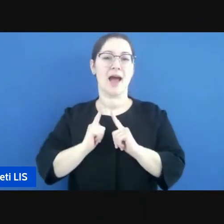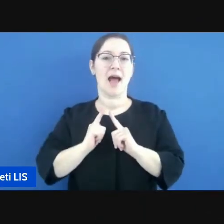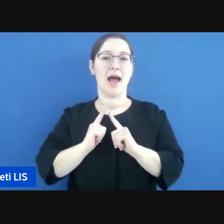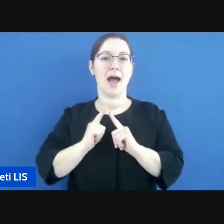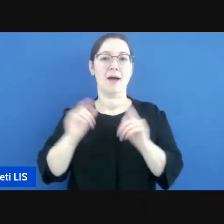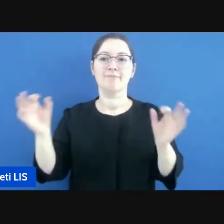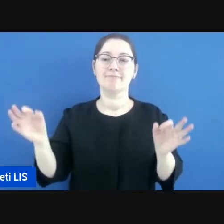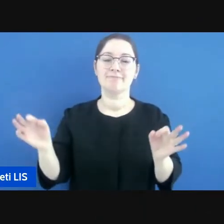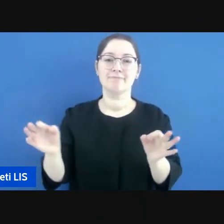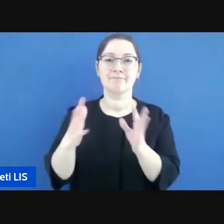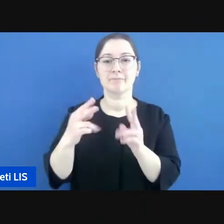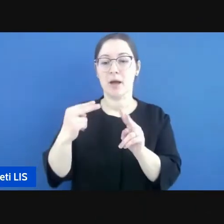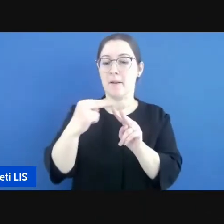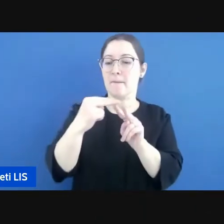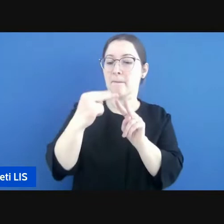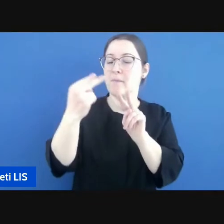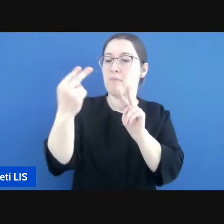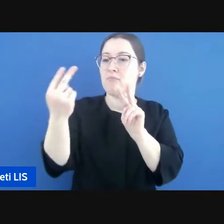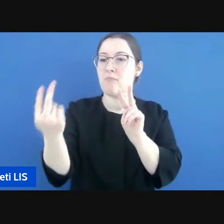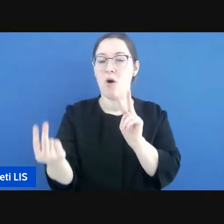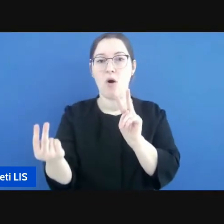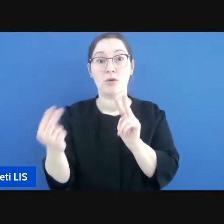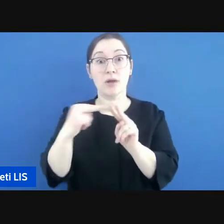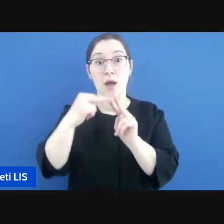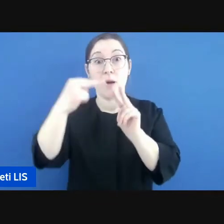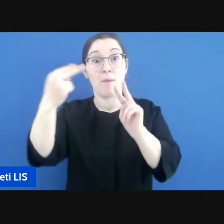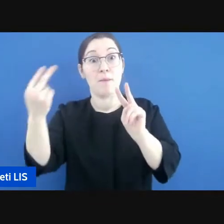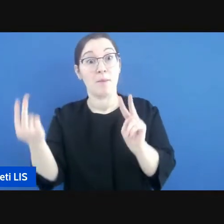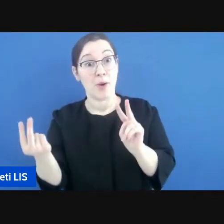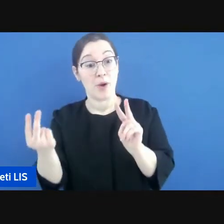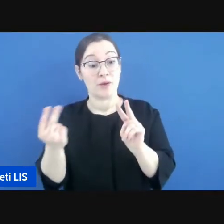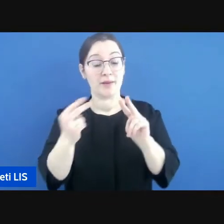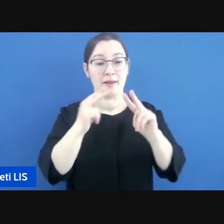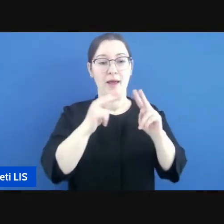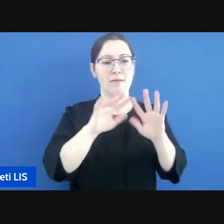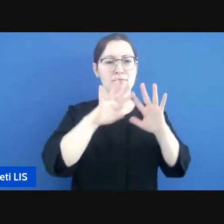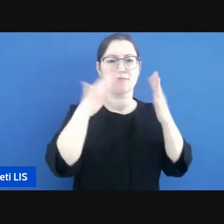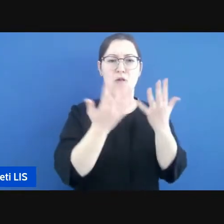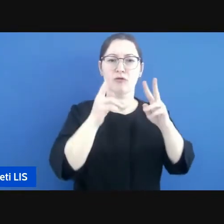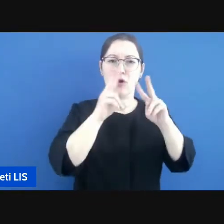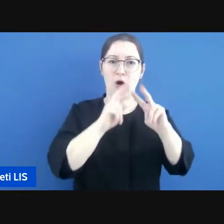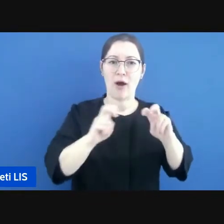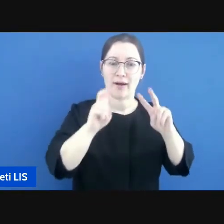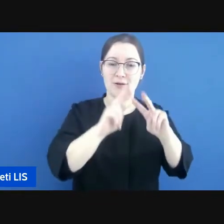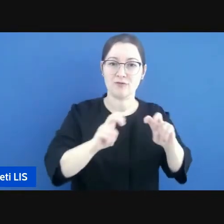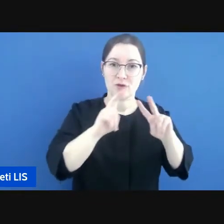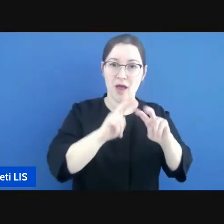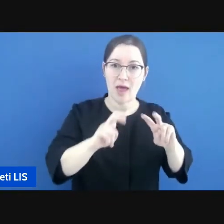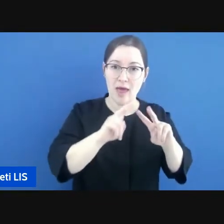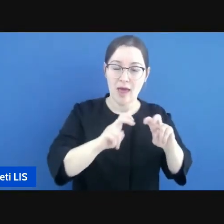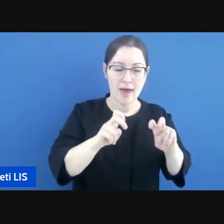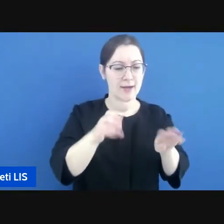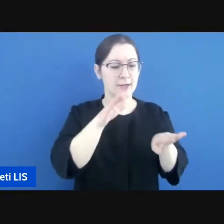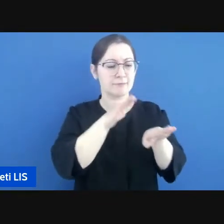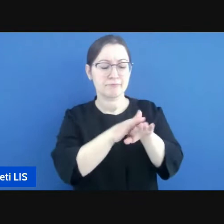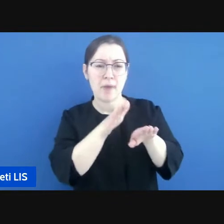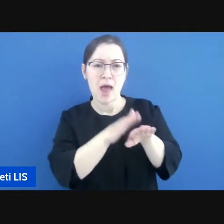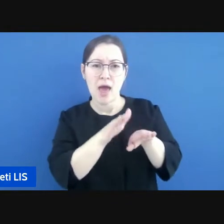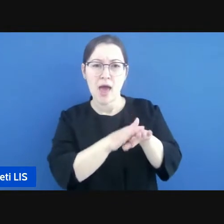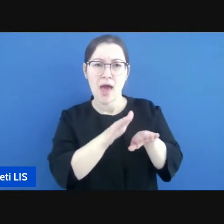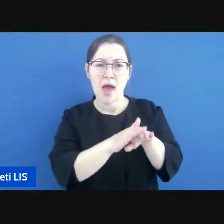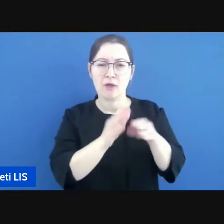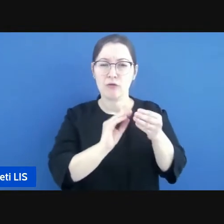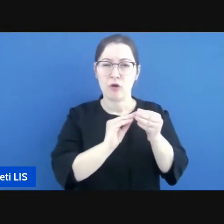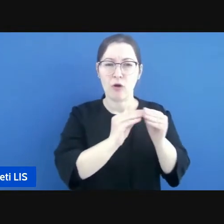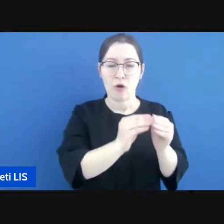ponte importante tra il mondo della ricerca e anche questi aspetti metodologici legati alla dimensione